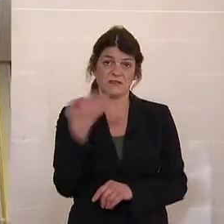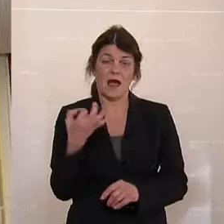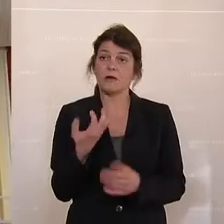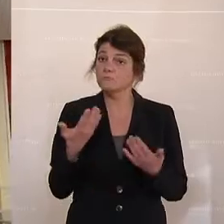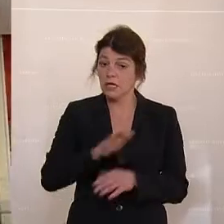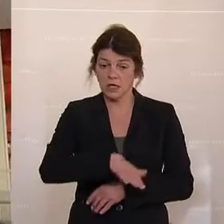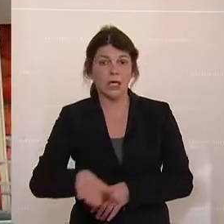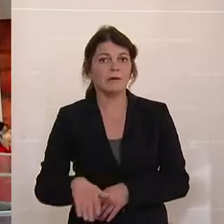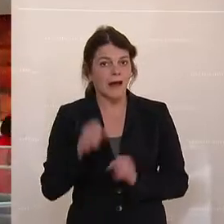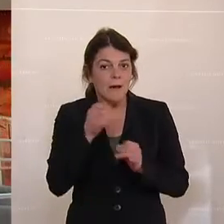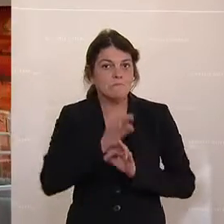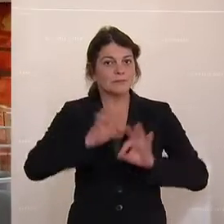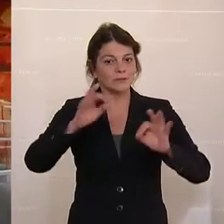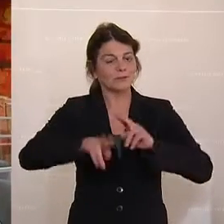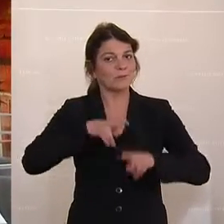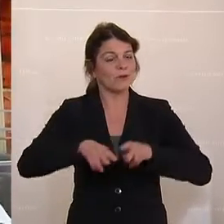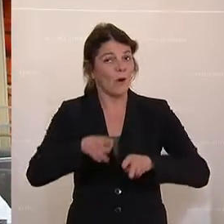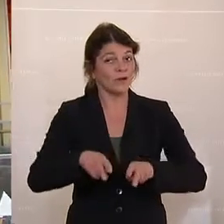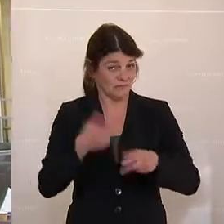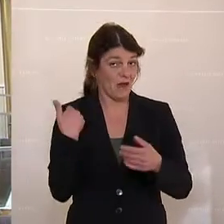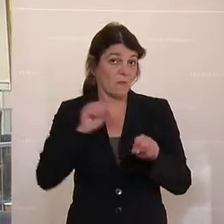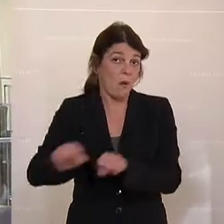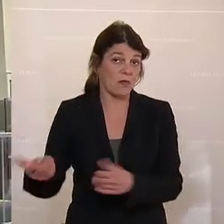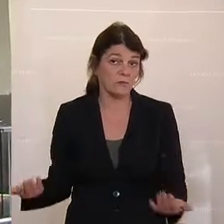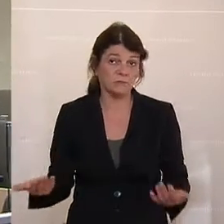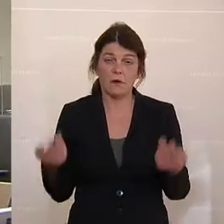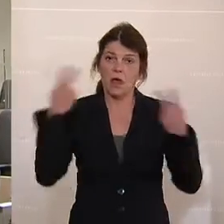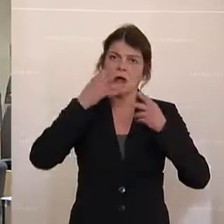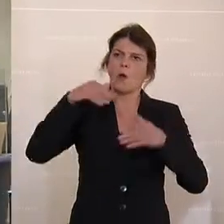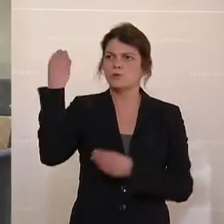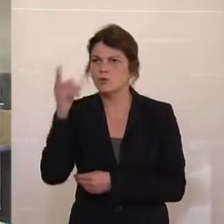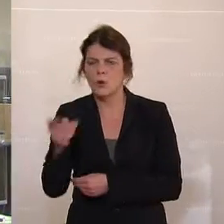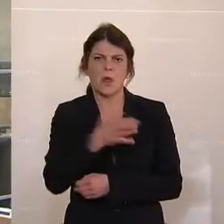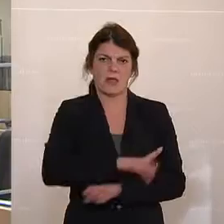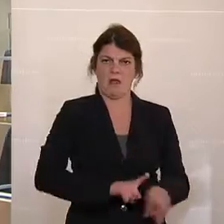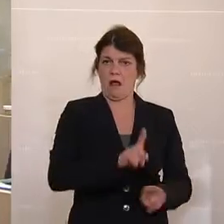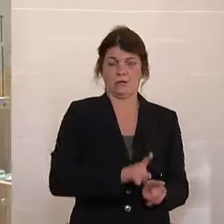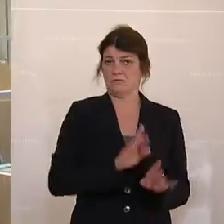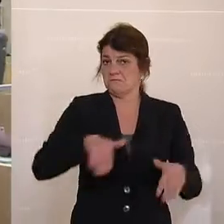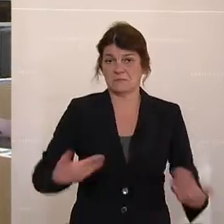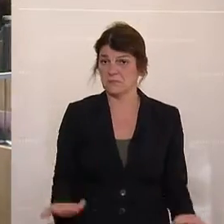Kinder besser betreut werden hätten können, egal ob in Schule oder Kindergarten.